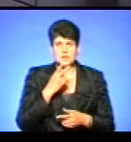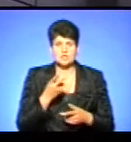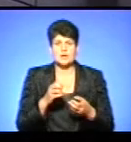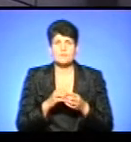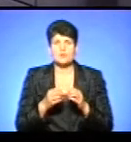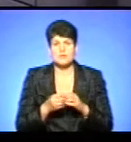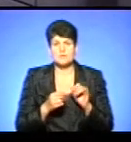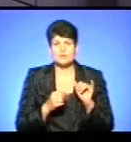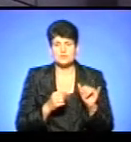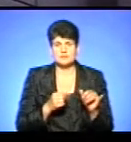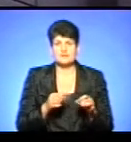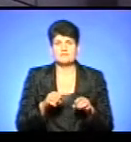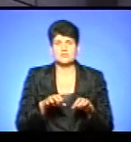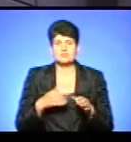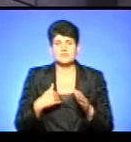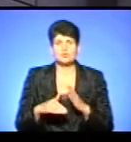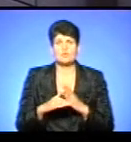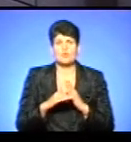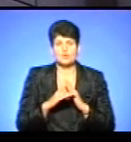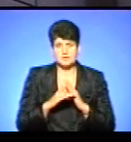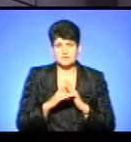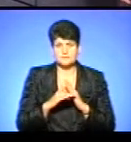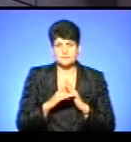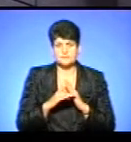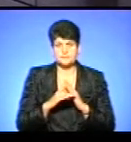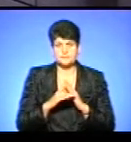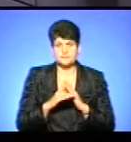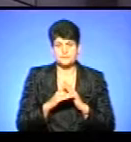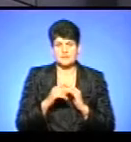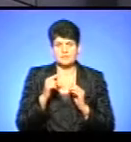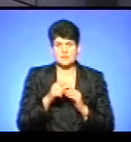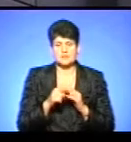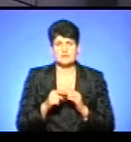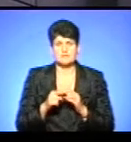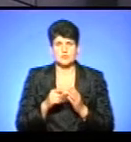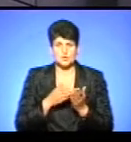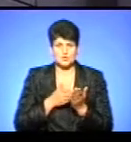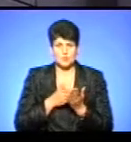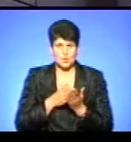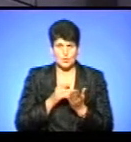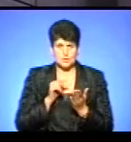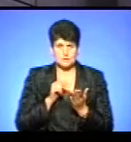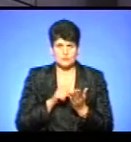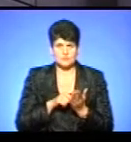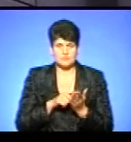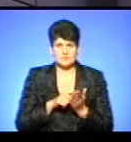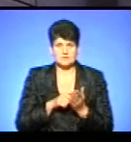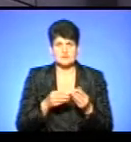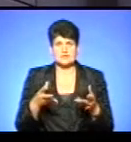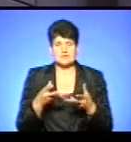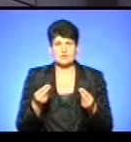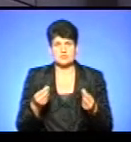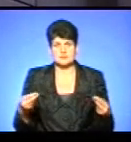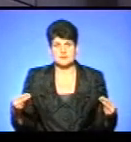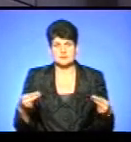вони вирішили мені допомогти, і вони там сконсолідувалися, скинули з грошима